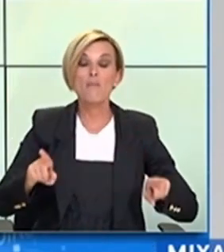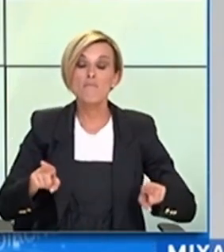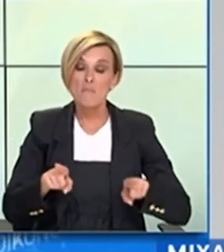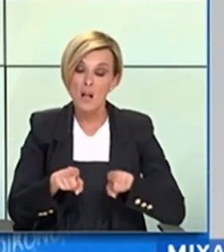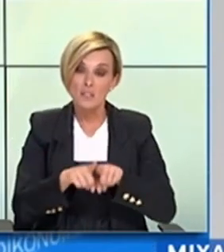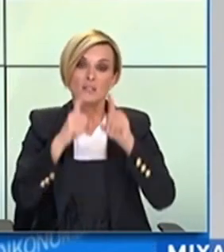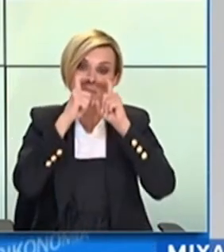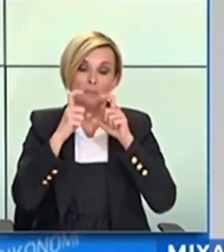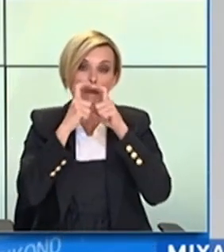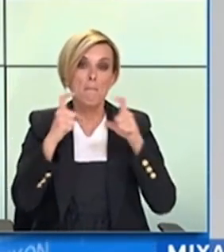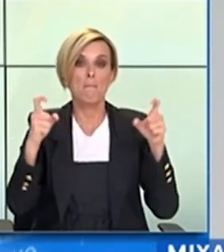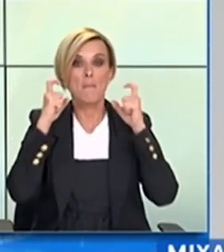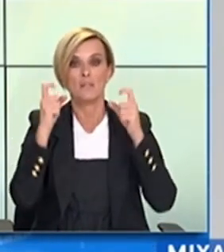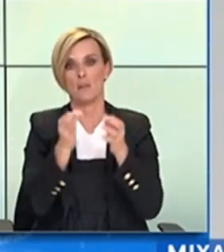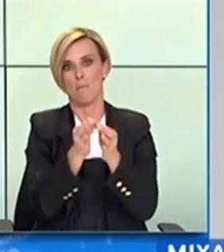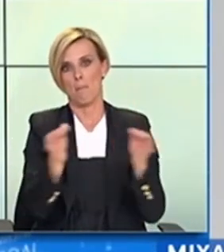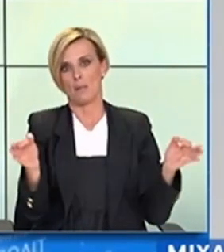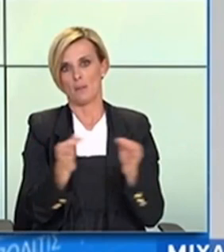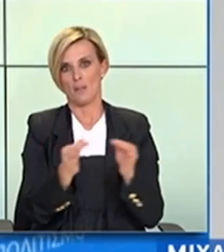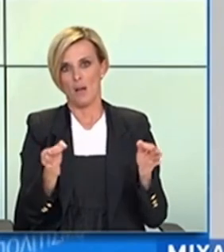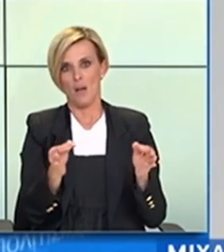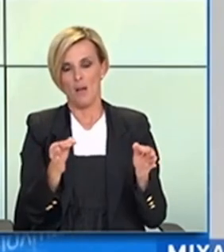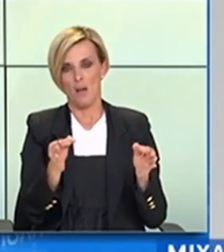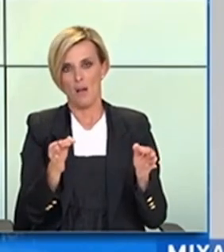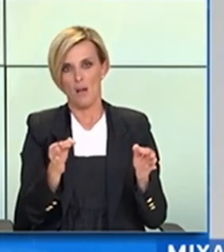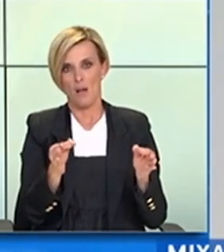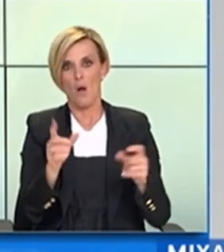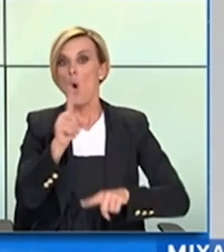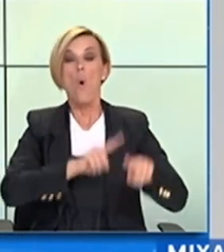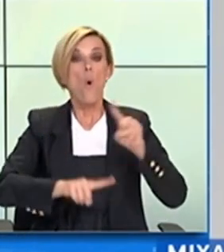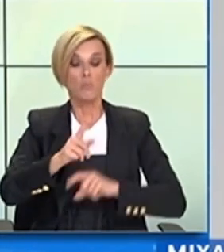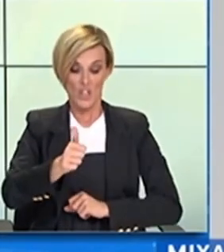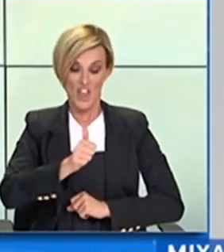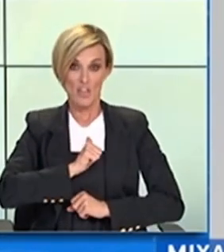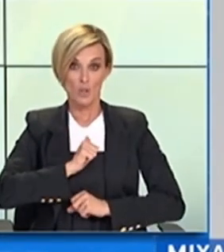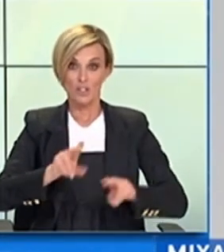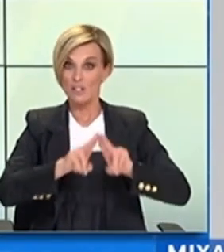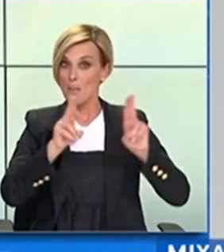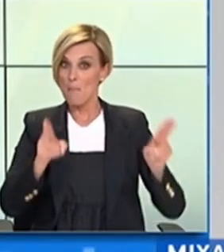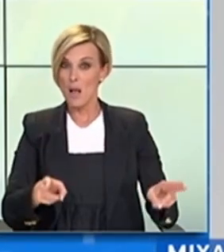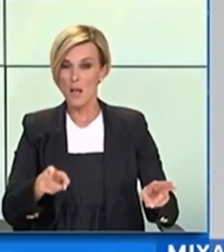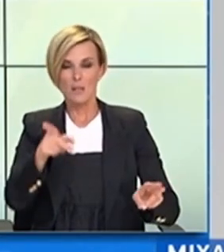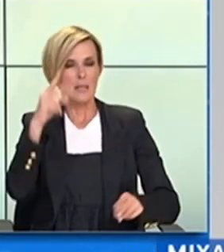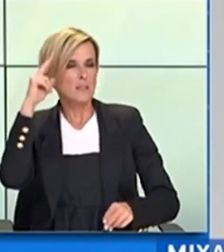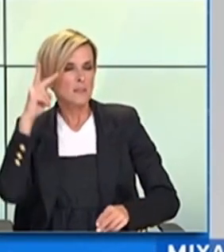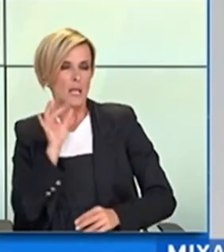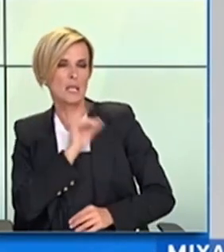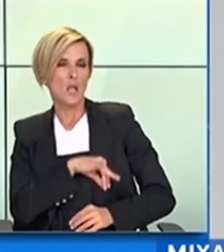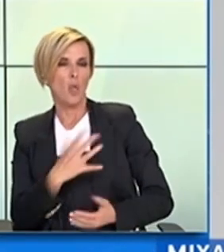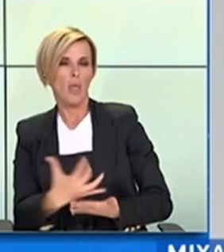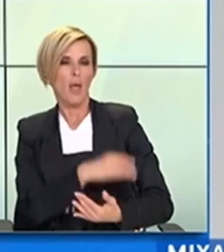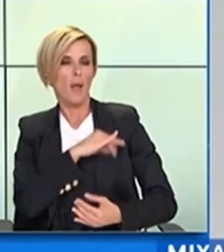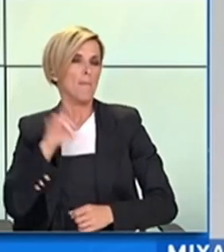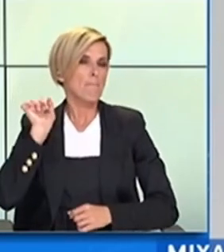μέτρα, σκάβει τάφους. Όποιος μαγαζάτορας σκέφτεται την ίσπραξη της τελευταίας μέρας και